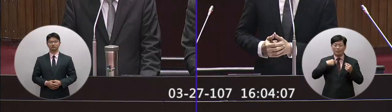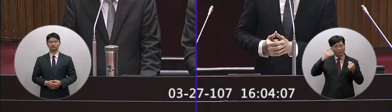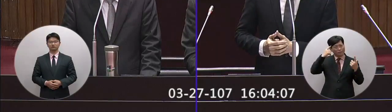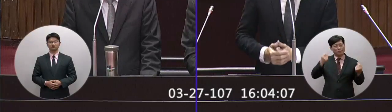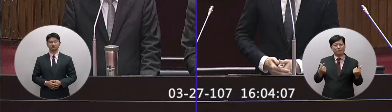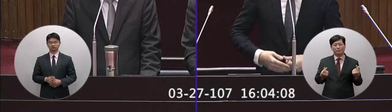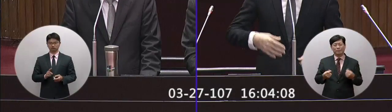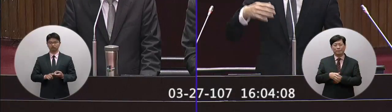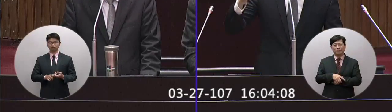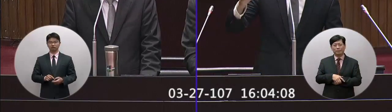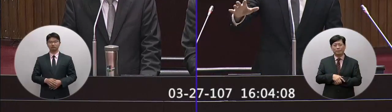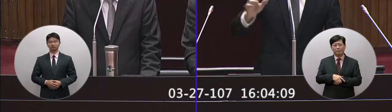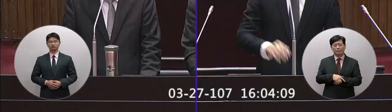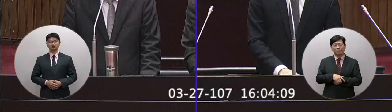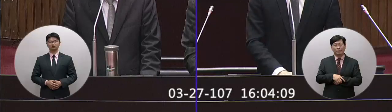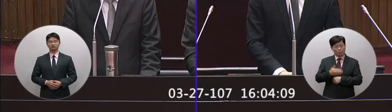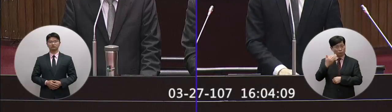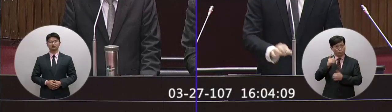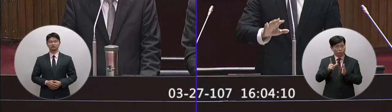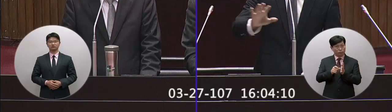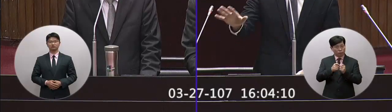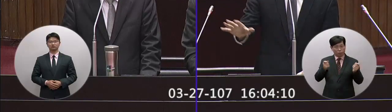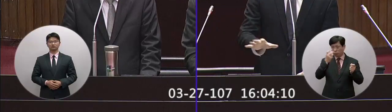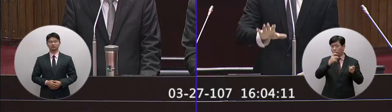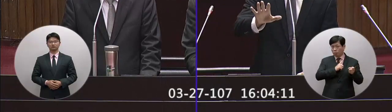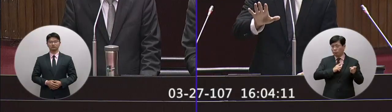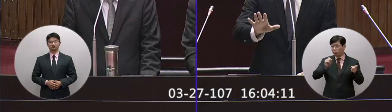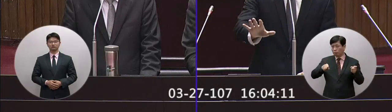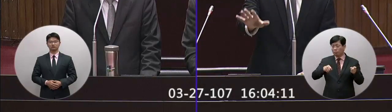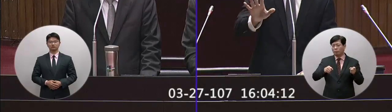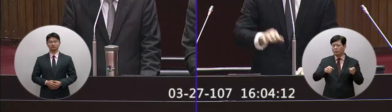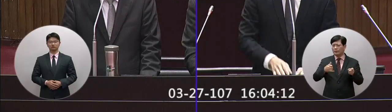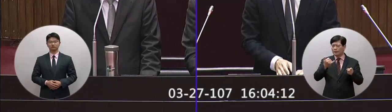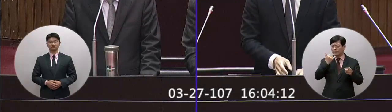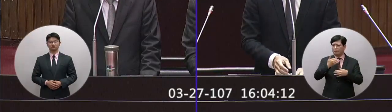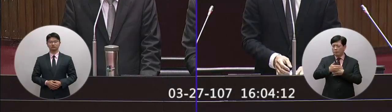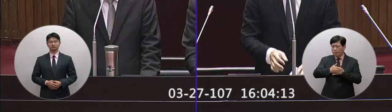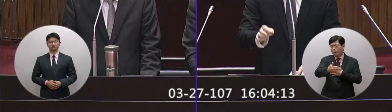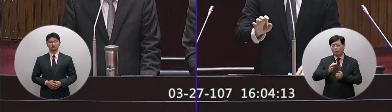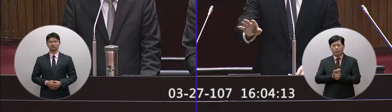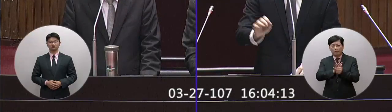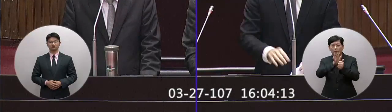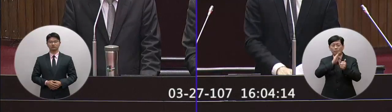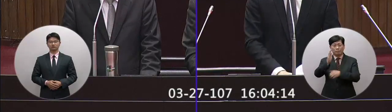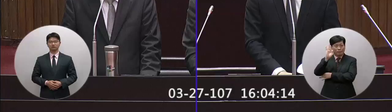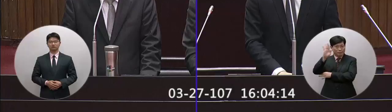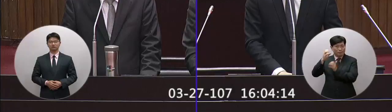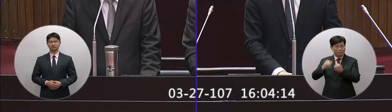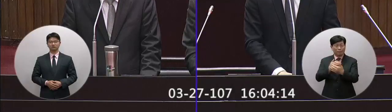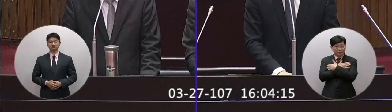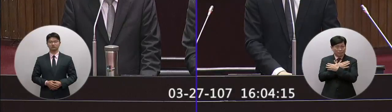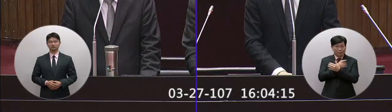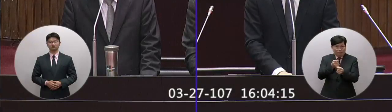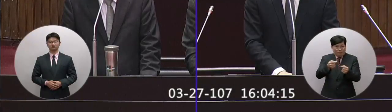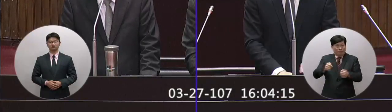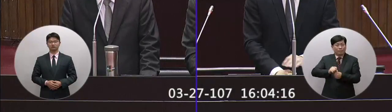法所以說等級來說我相信議長也是人動我們就是怎麼來一步一步來推薦這個公共法這個特